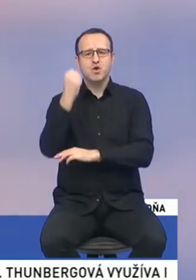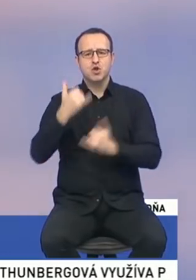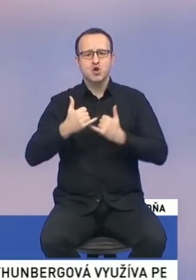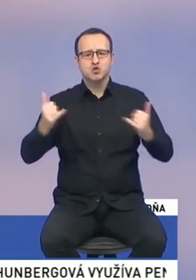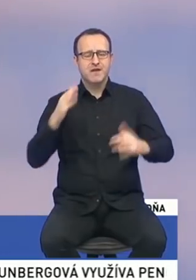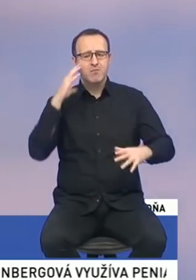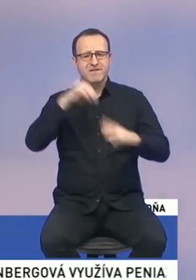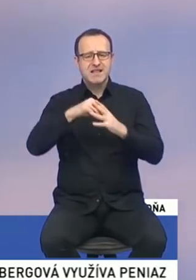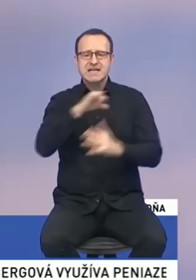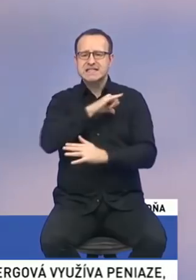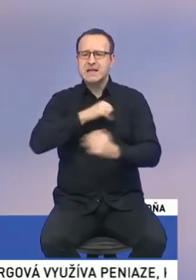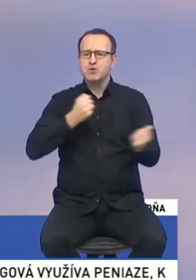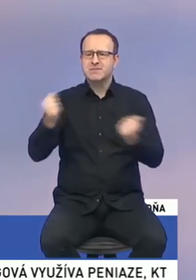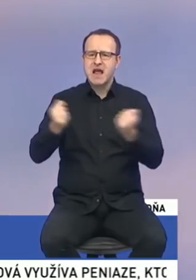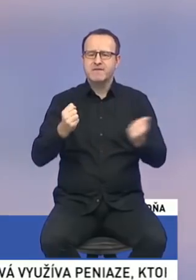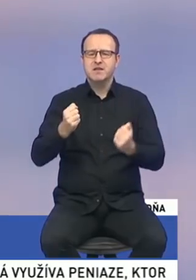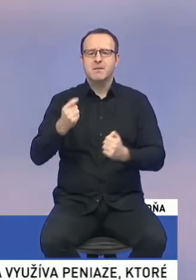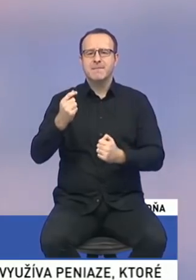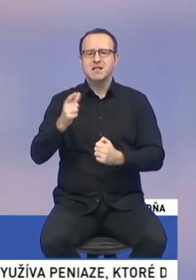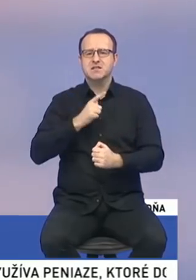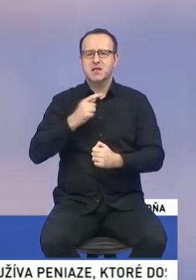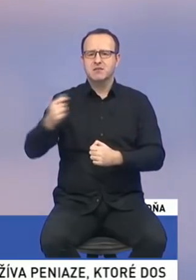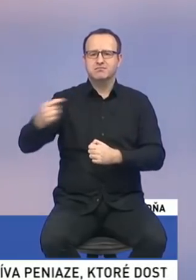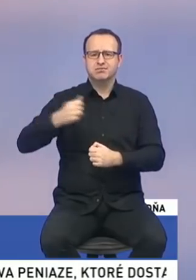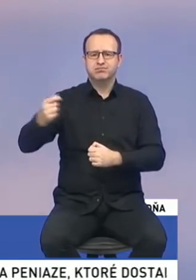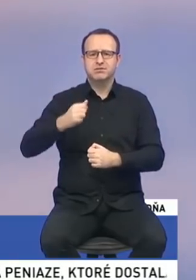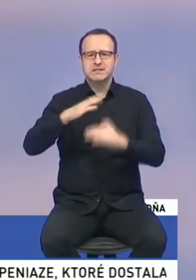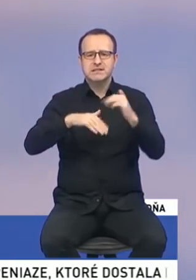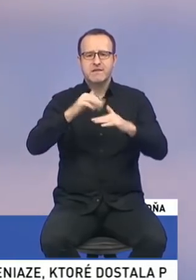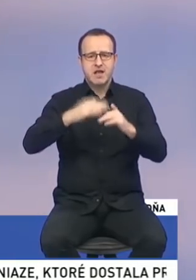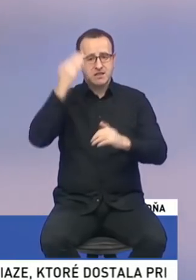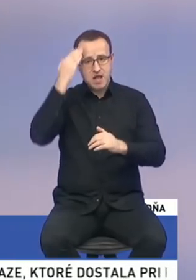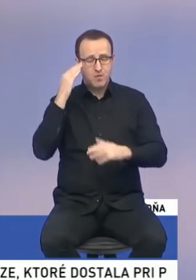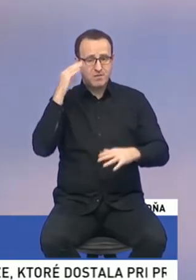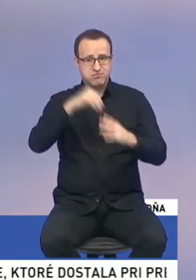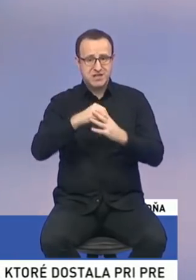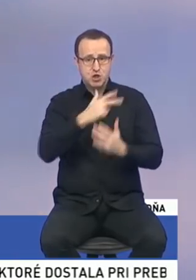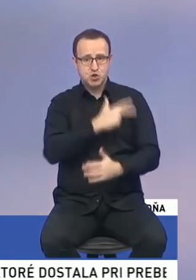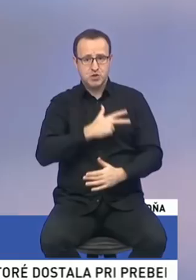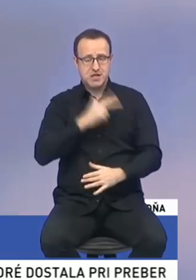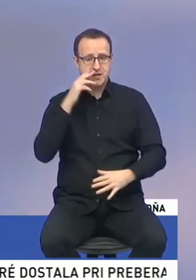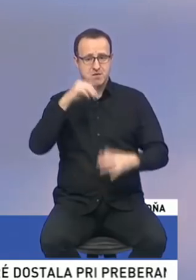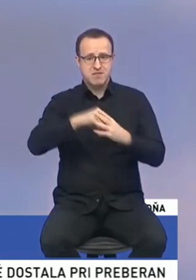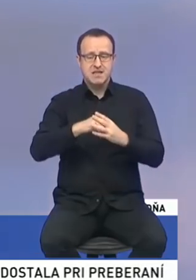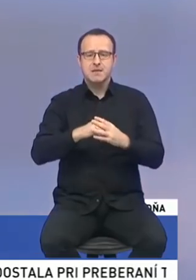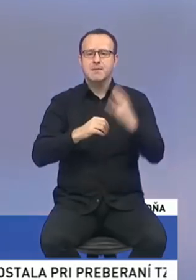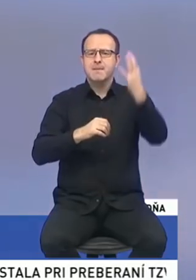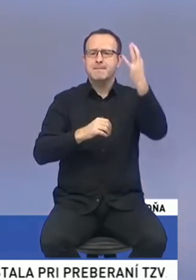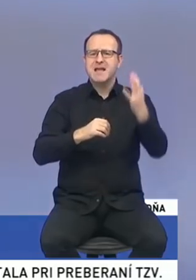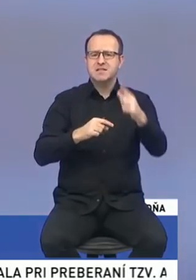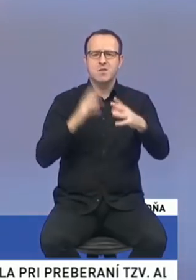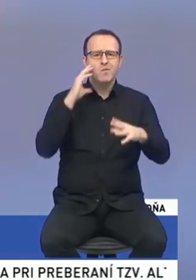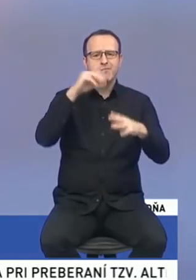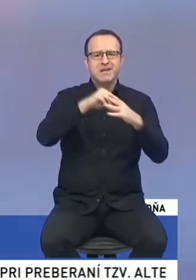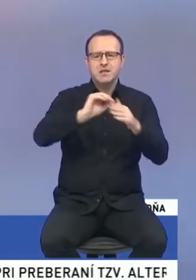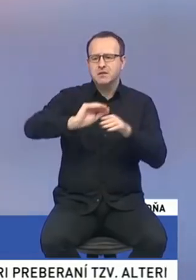sme aj so samozprávami, ktoré odtiaľ čerpajú finančné prostriedky. Stávajú nájomné byty a sociálne byty, aby určité percento z týchto bytov